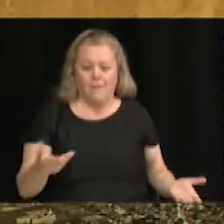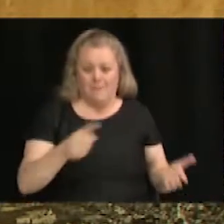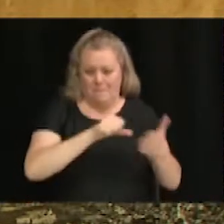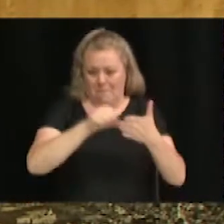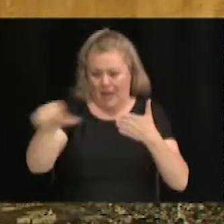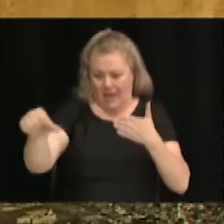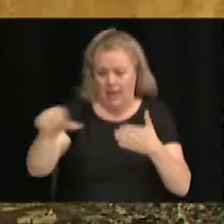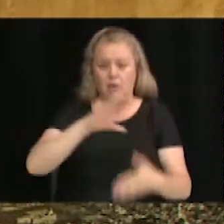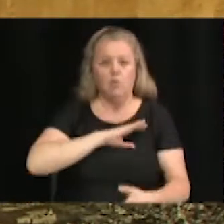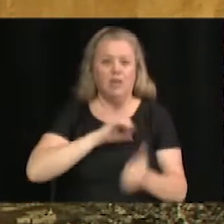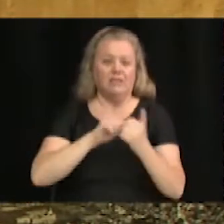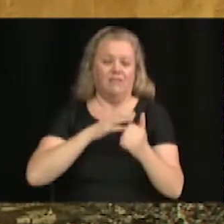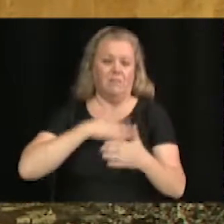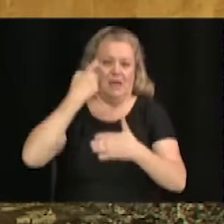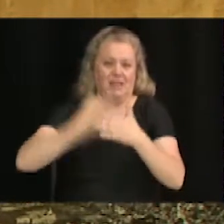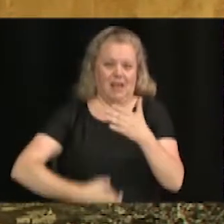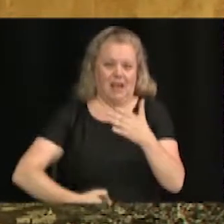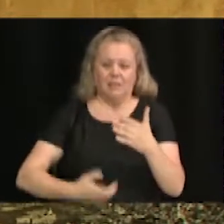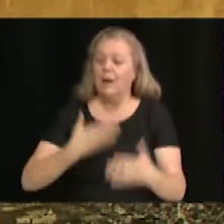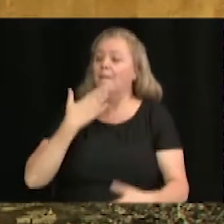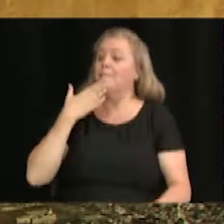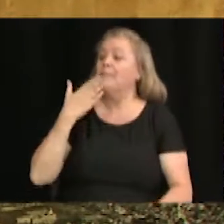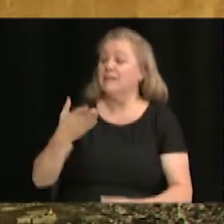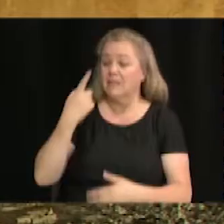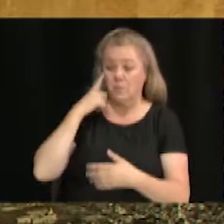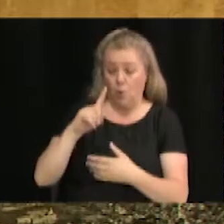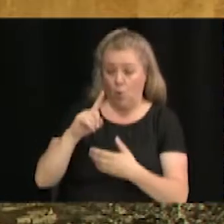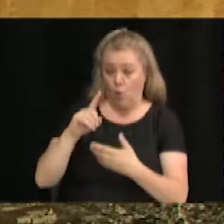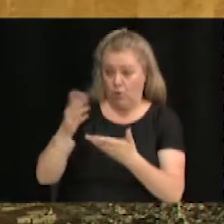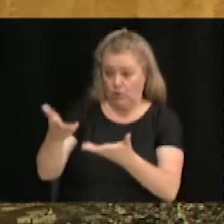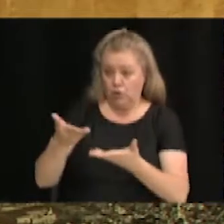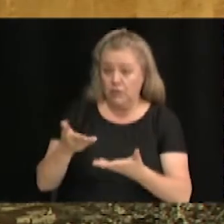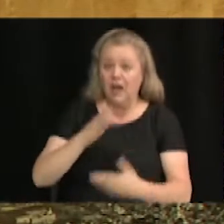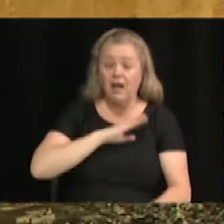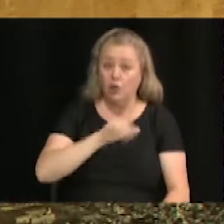de votre suggestion. Moi, des boulots à Victoriaville. Je paye des taxes. Avez-vous d'autres questions?